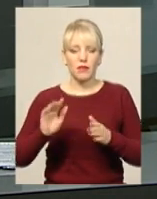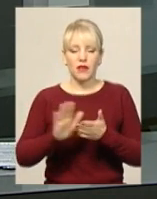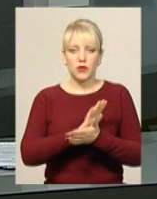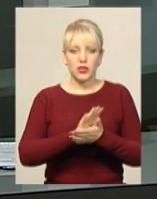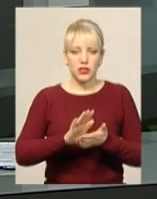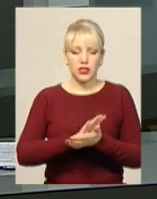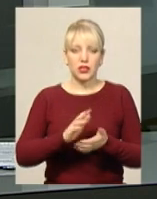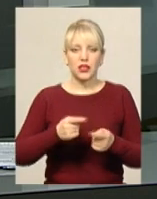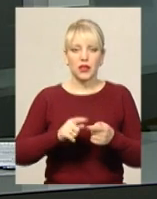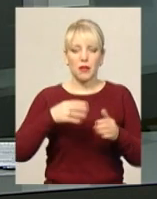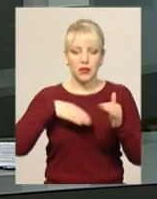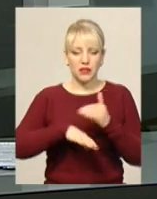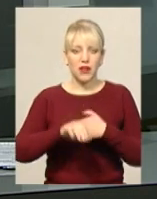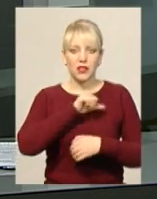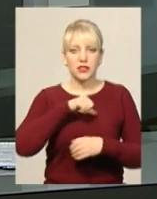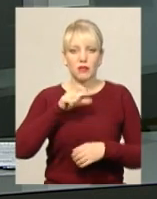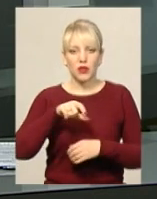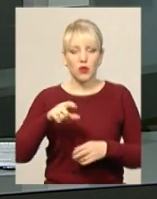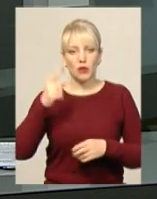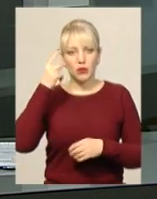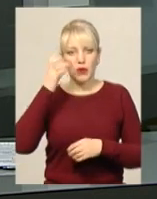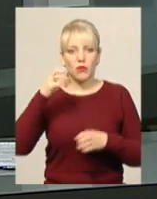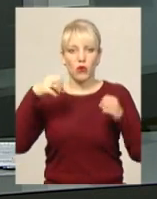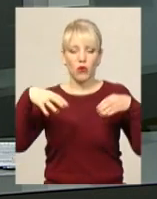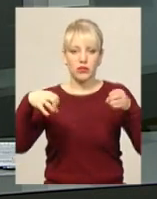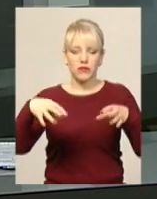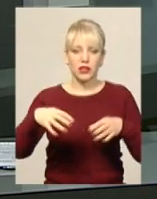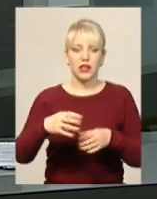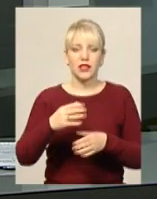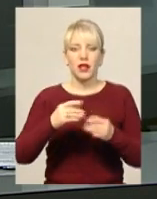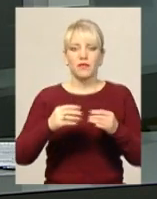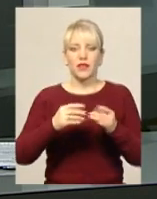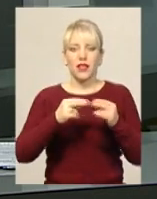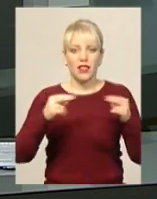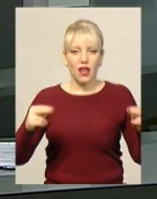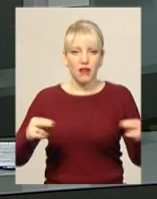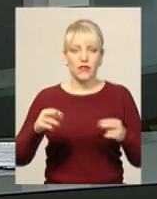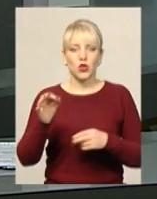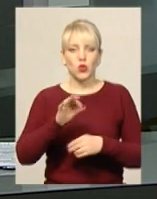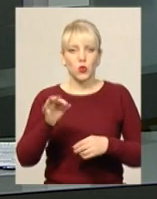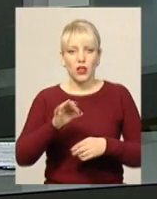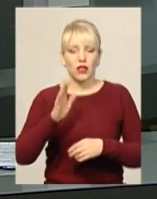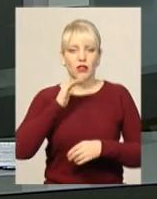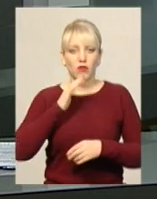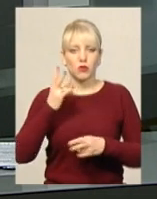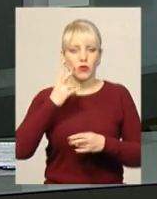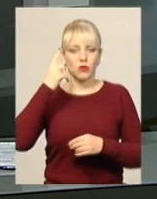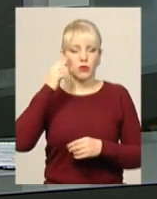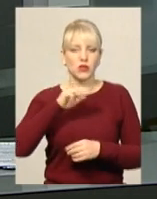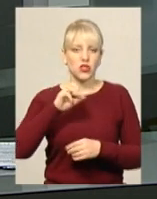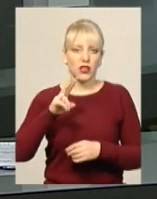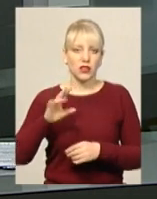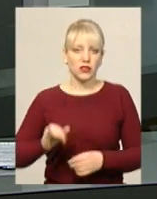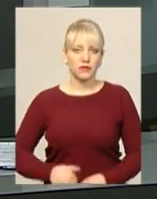можуть самі мешканці, а подбати про освітлення, туалети, лавки та запас води повинні управляючі компанії, жеки або ОСББ. Тему